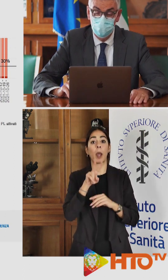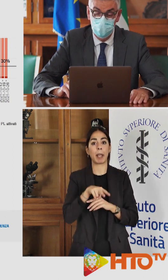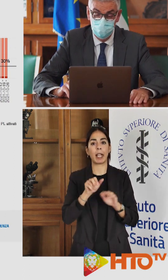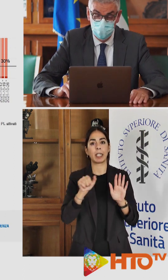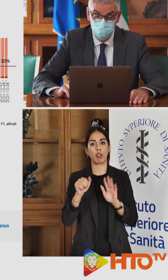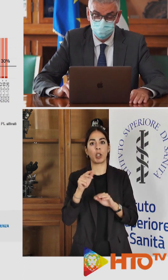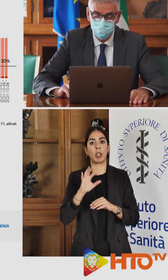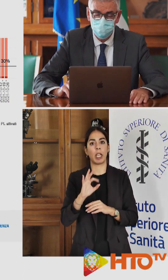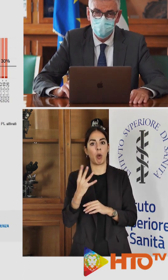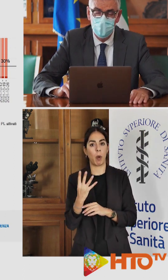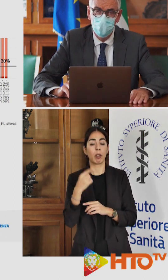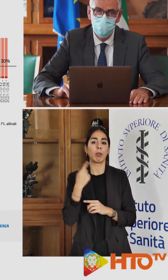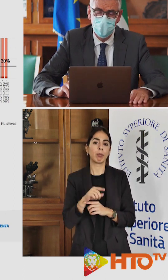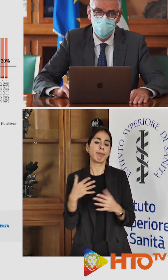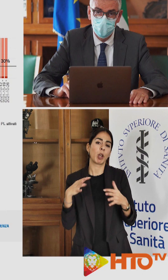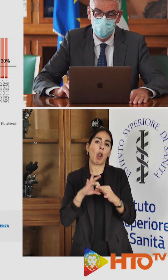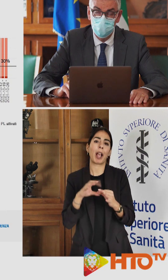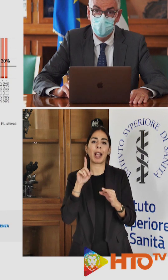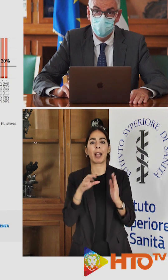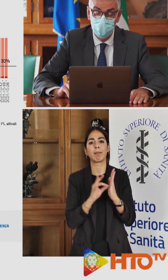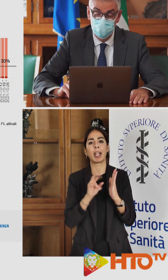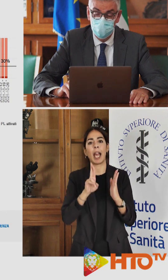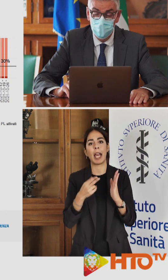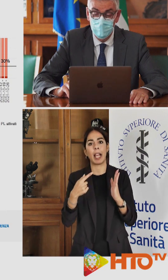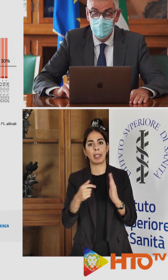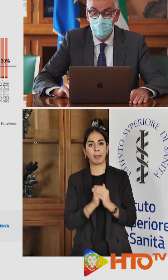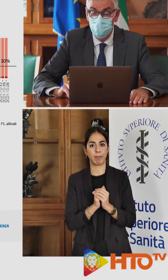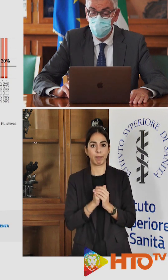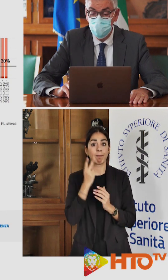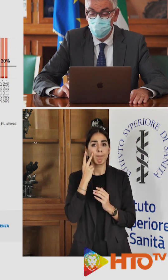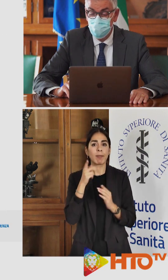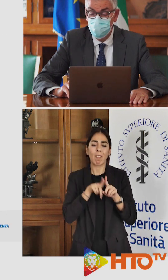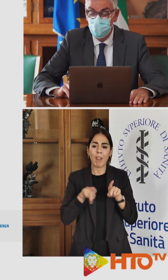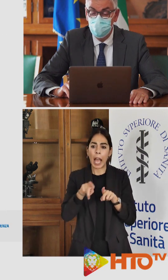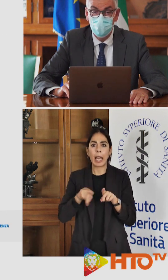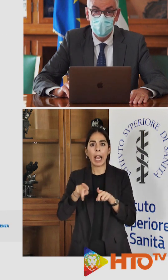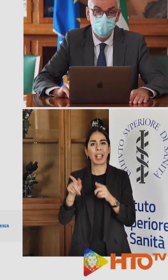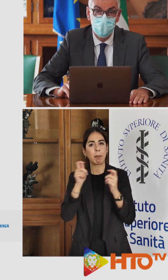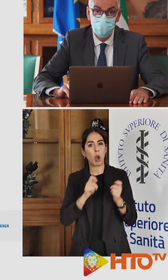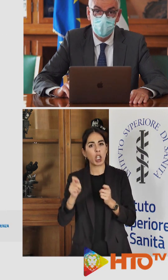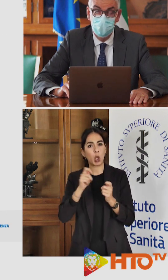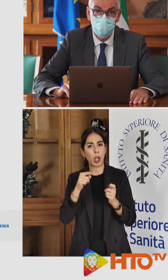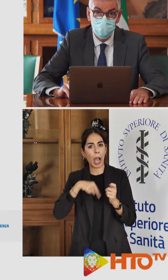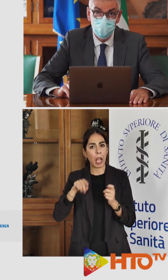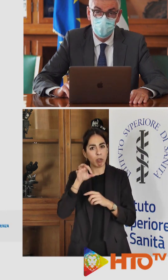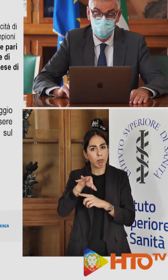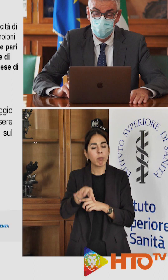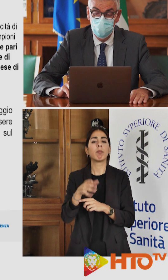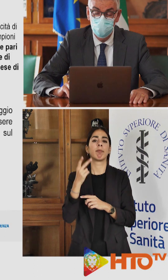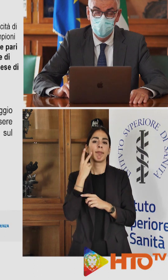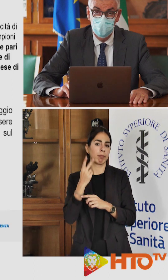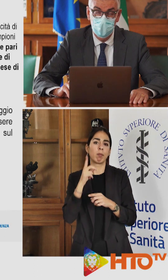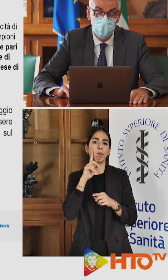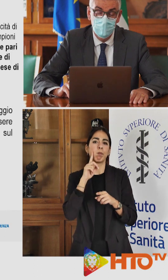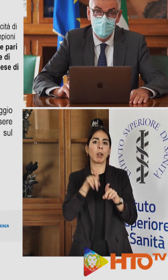con l'andamento dell'RT. Il monitoraggio periodico delle varianti mostra sostanzialmente come la variante Delta continua ad